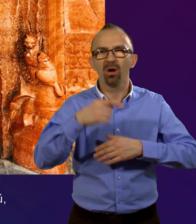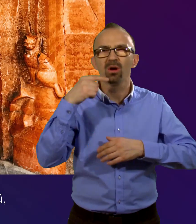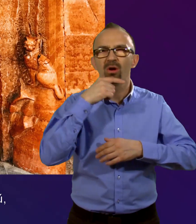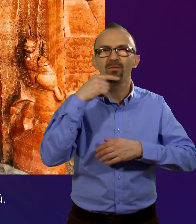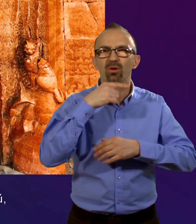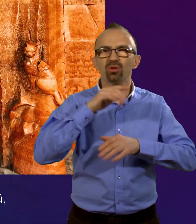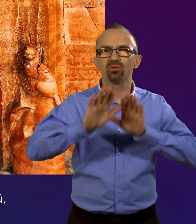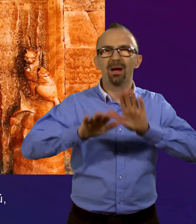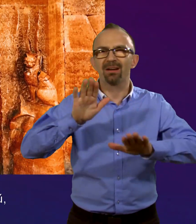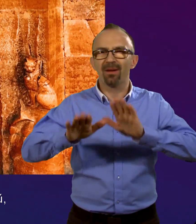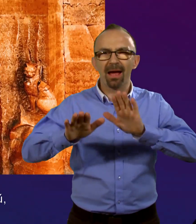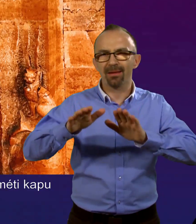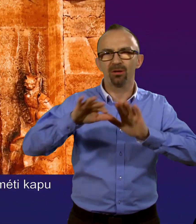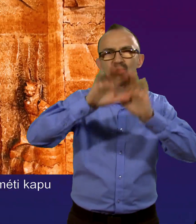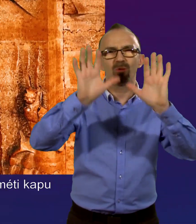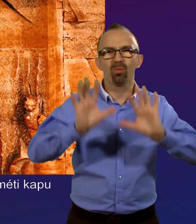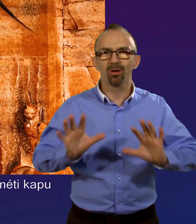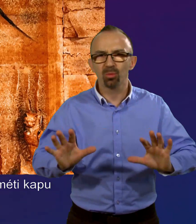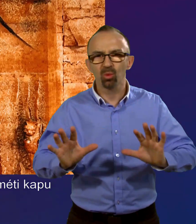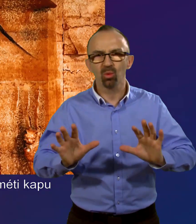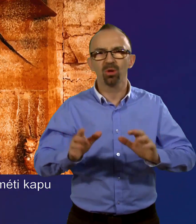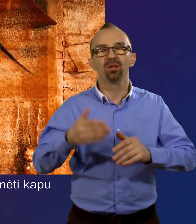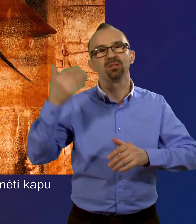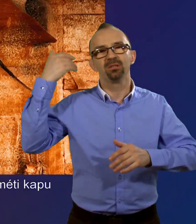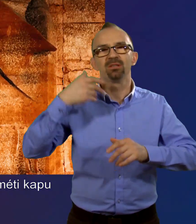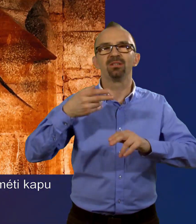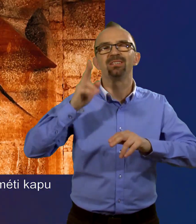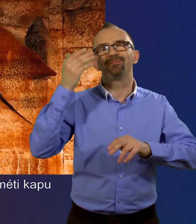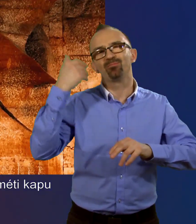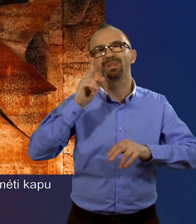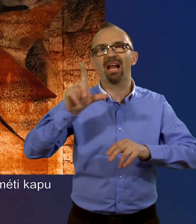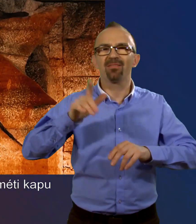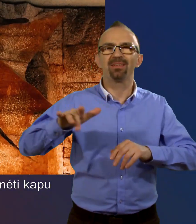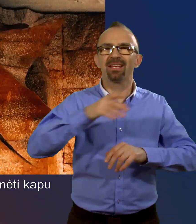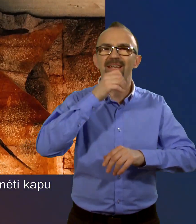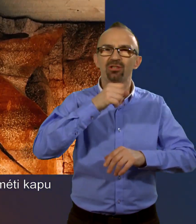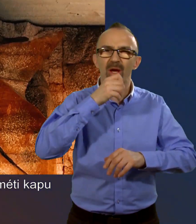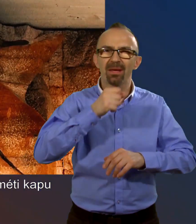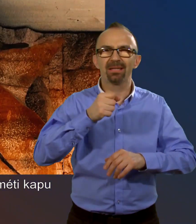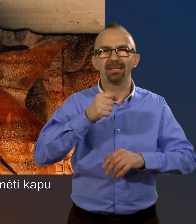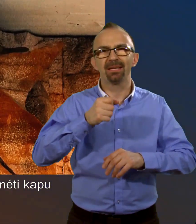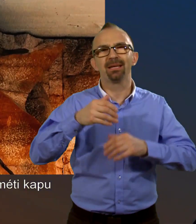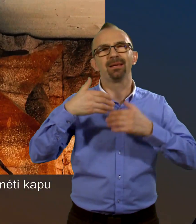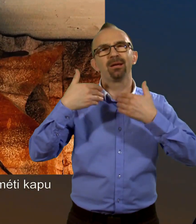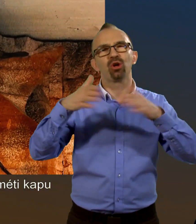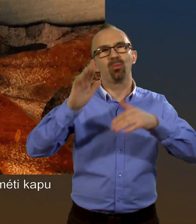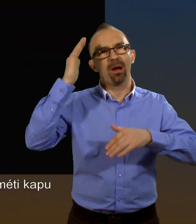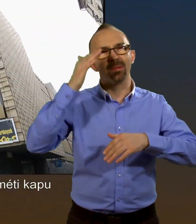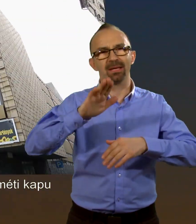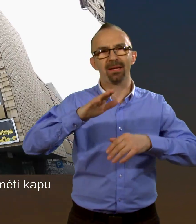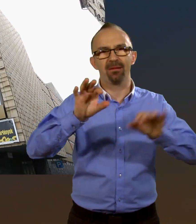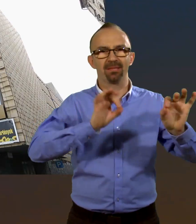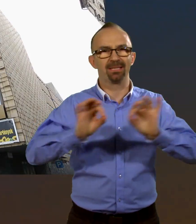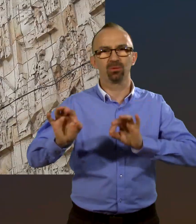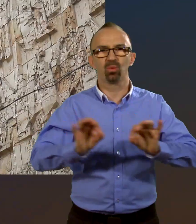Vörösmárvány dombormű, ami valaha Kávintéren álló kecskeméti kapu emlékére készült.